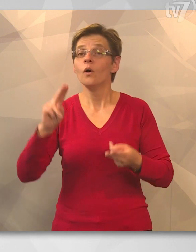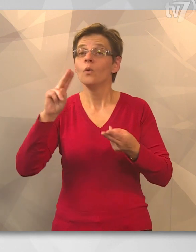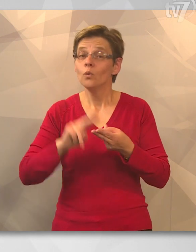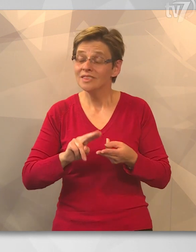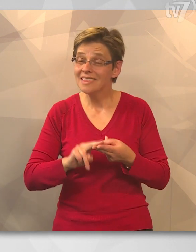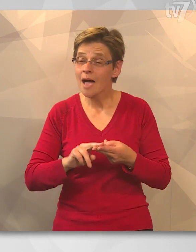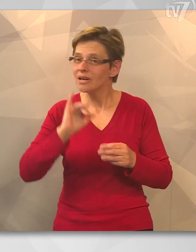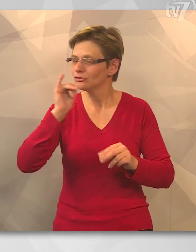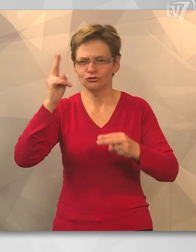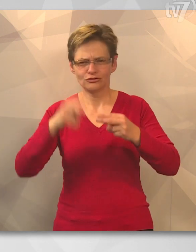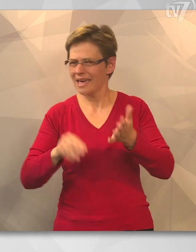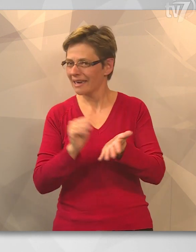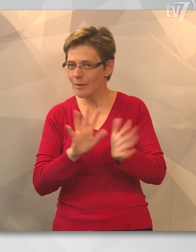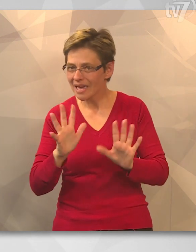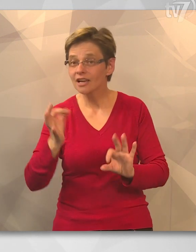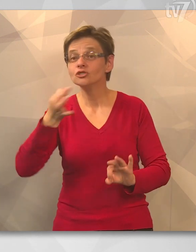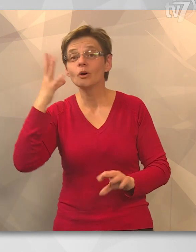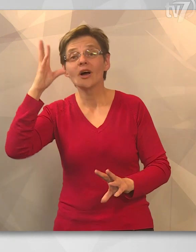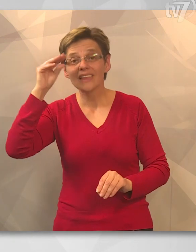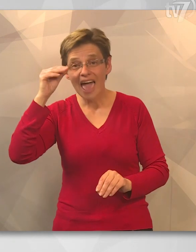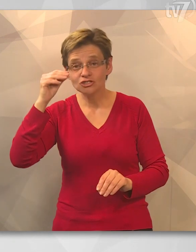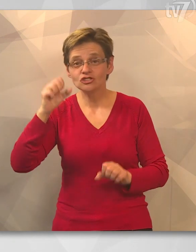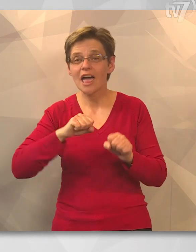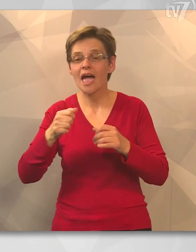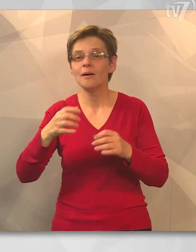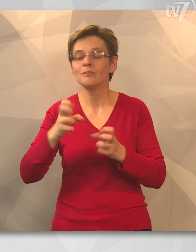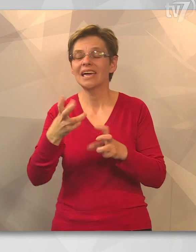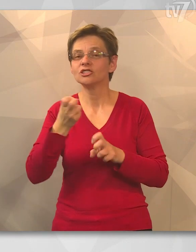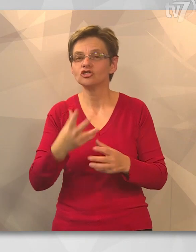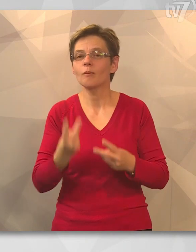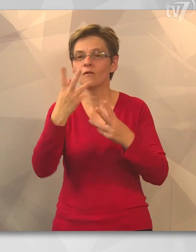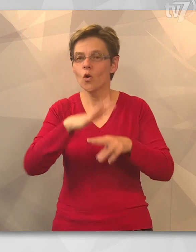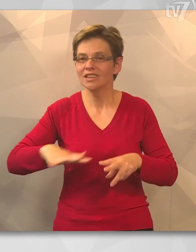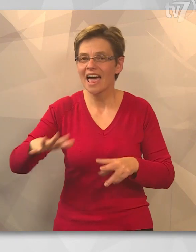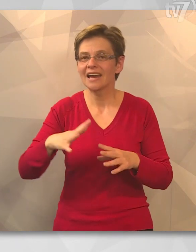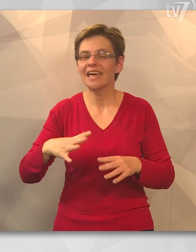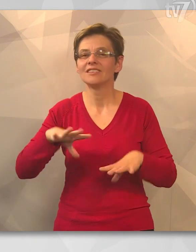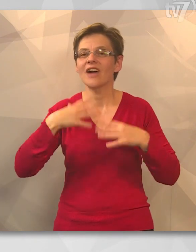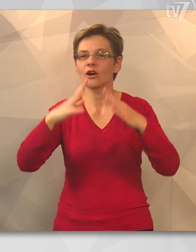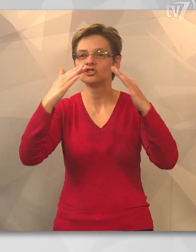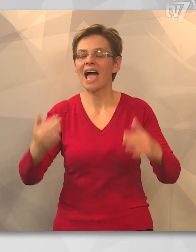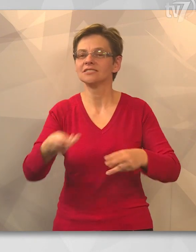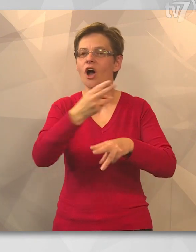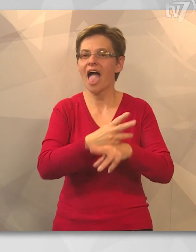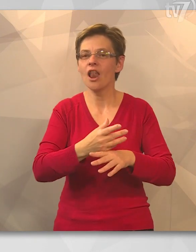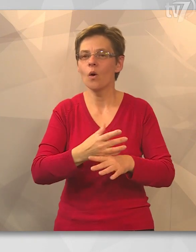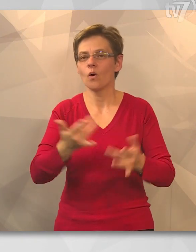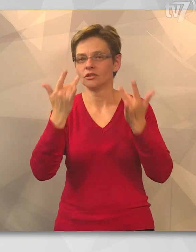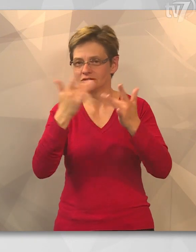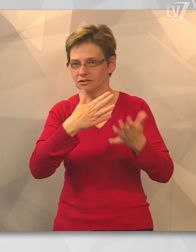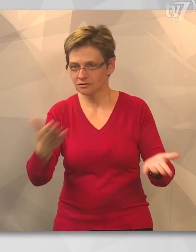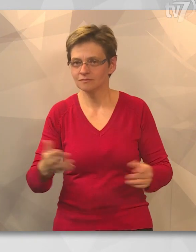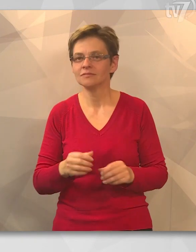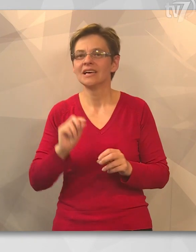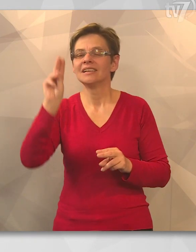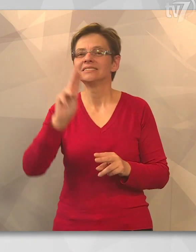Az ünneplés azonban nem ért véget. Szombat este a megyeszékhely főterén, a városháza előtt köszöntötték az aranyérmes